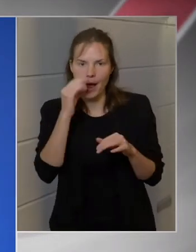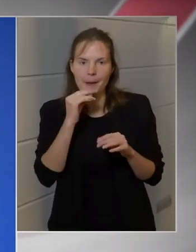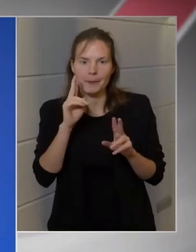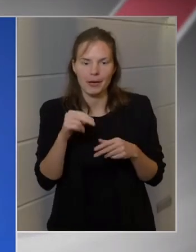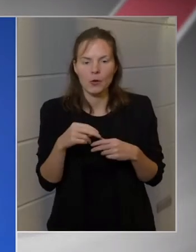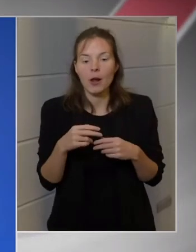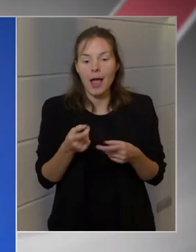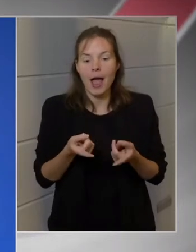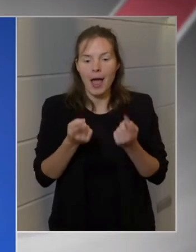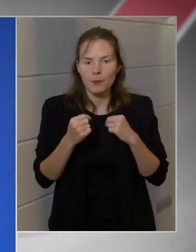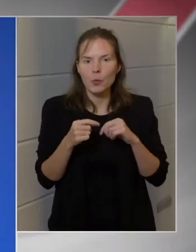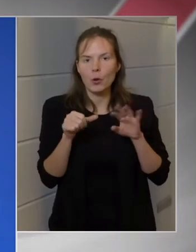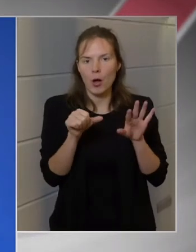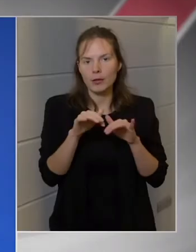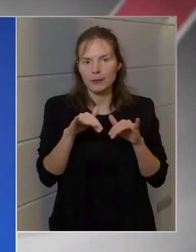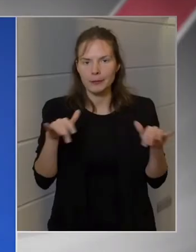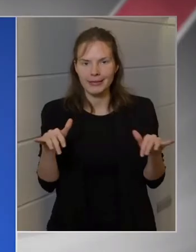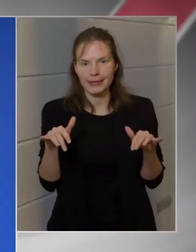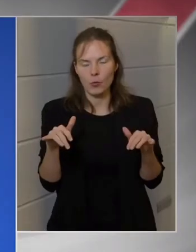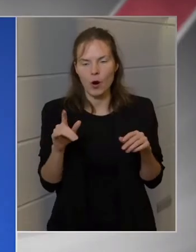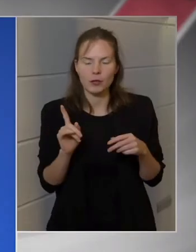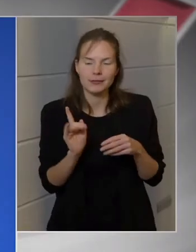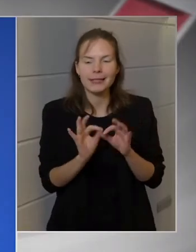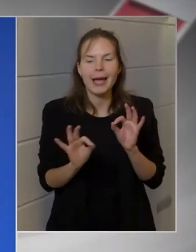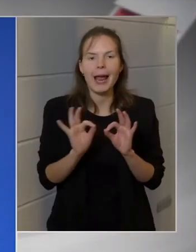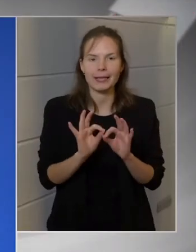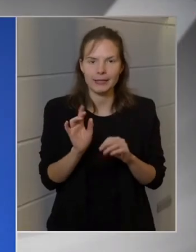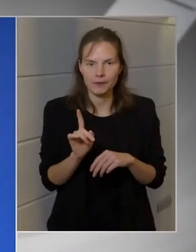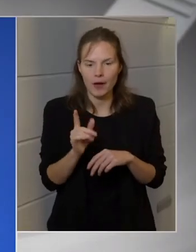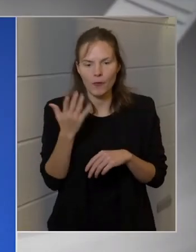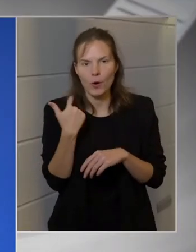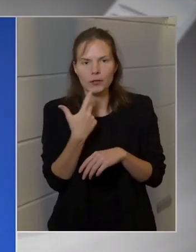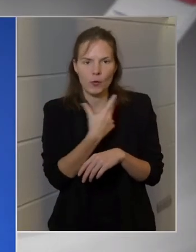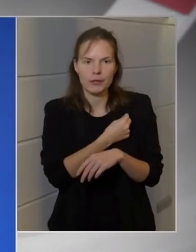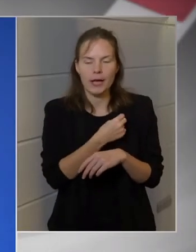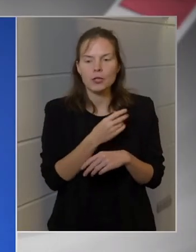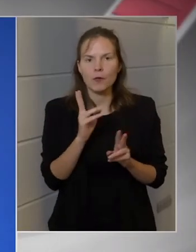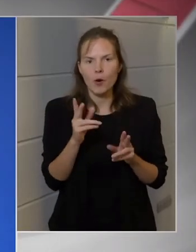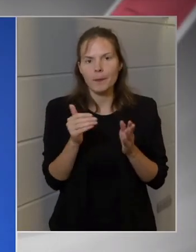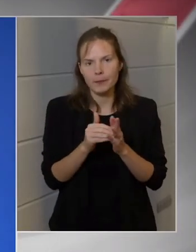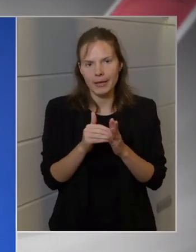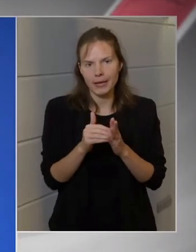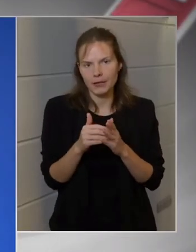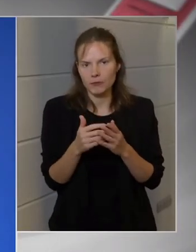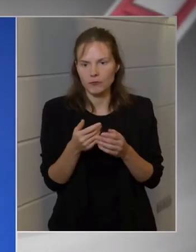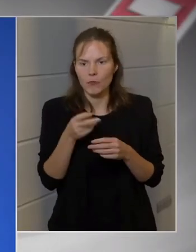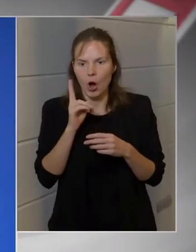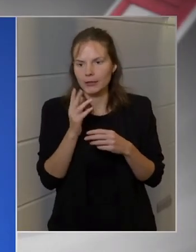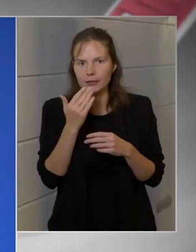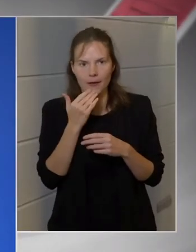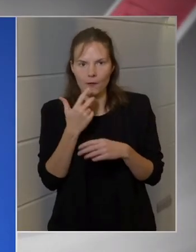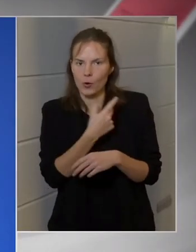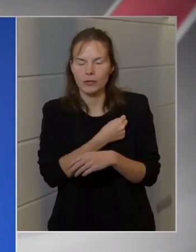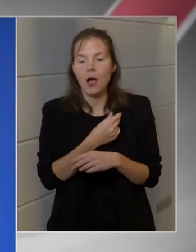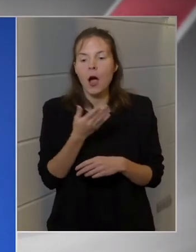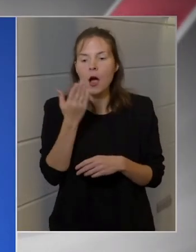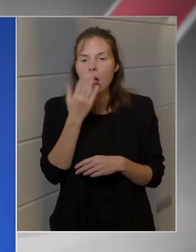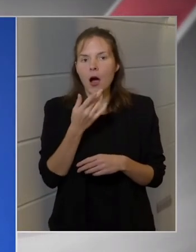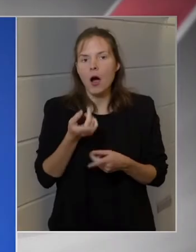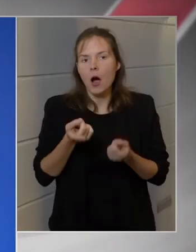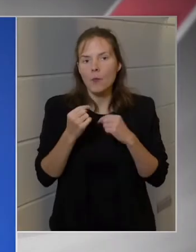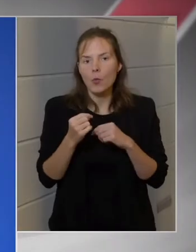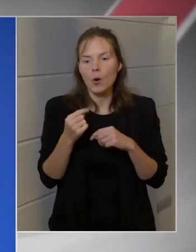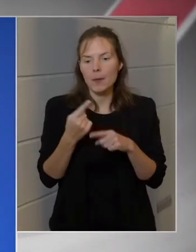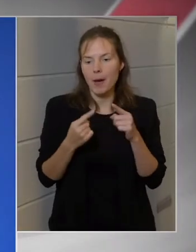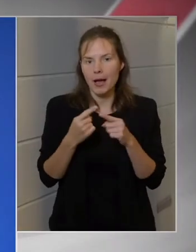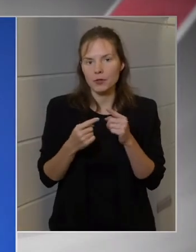millió emberből 6 millióan kerekítve oltatták be magukat. Tehát van 2,5 millió ember, aki még nem oltatta magát. Ha közülük másfél beoltatta